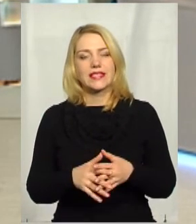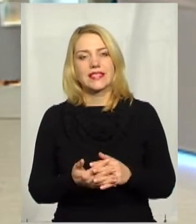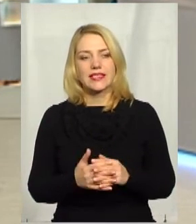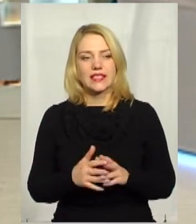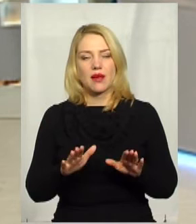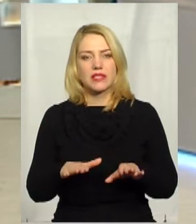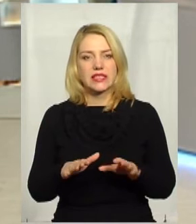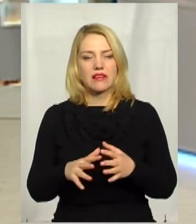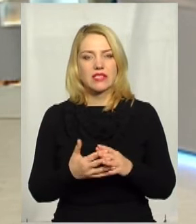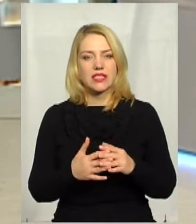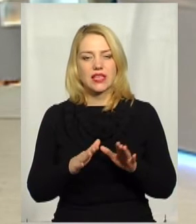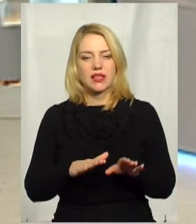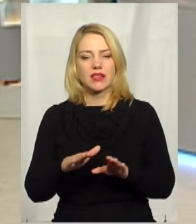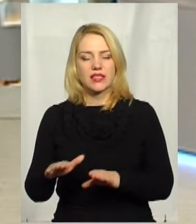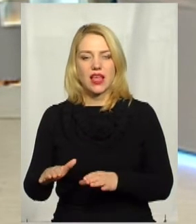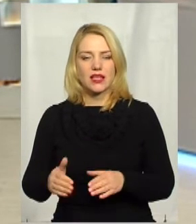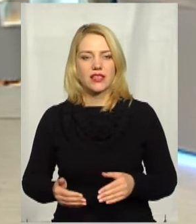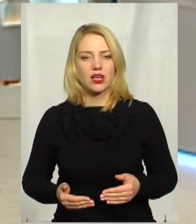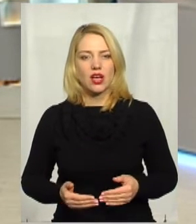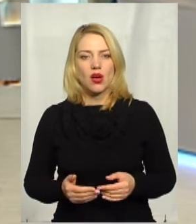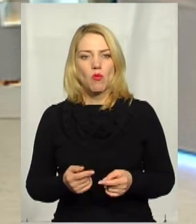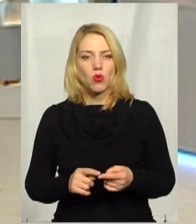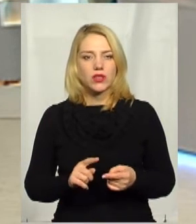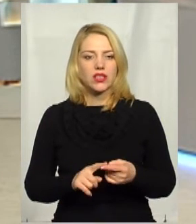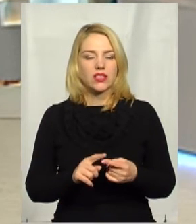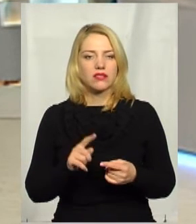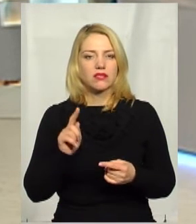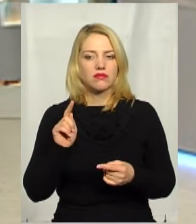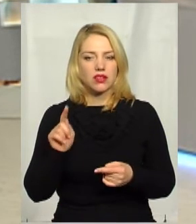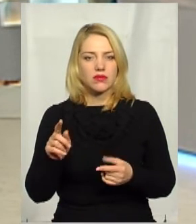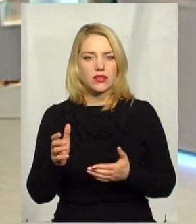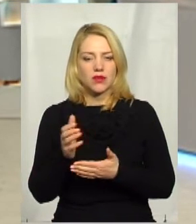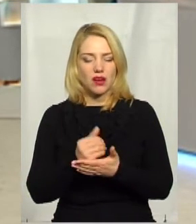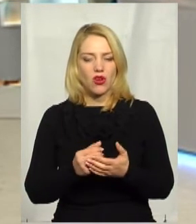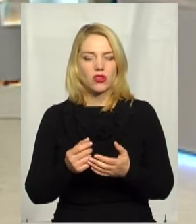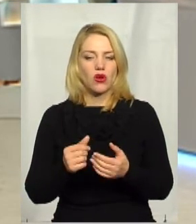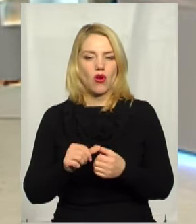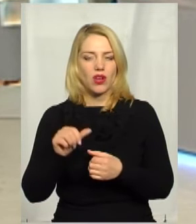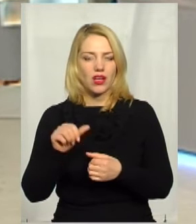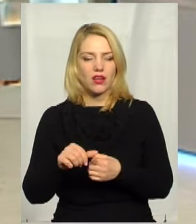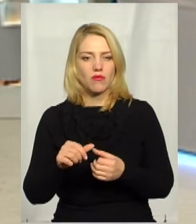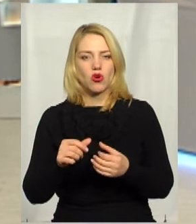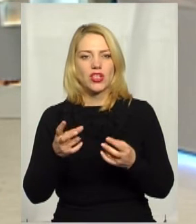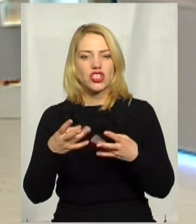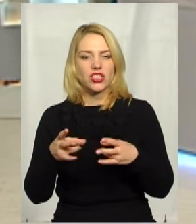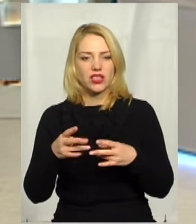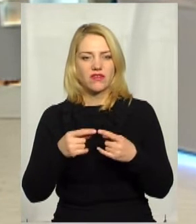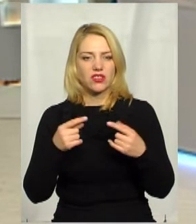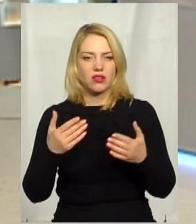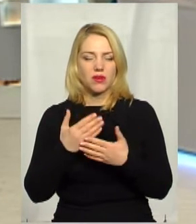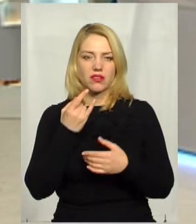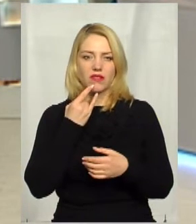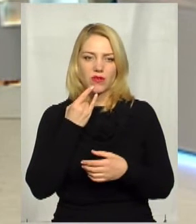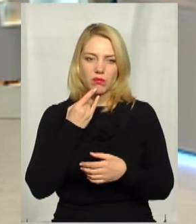місцевості, в сільських населених пунктах збирають окремо оці шкідливі речовини, акумулятори, батарейки?